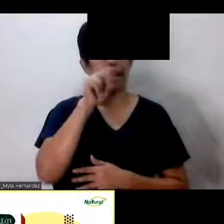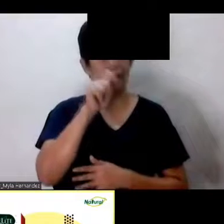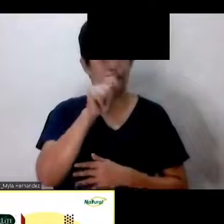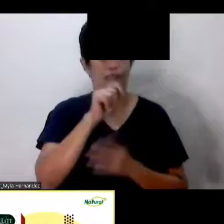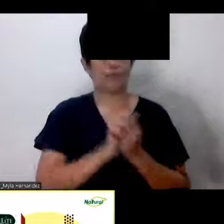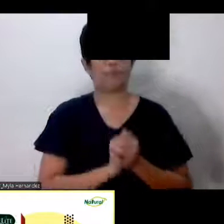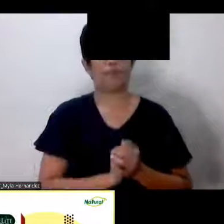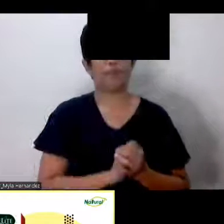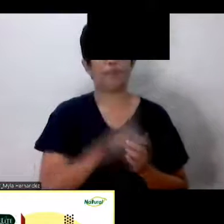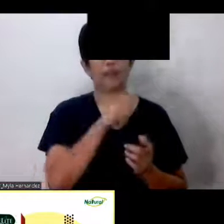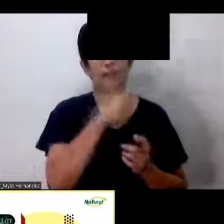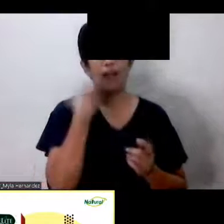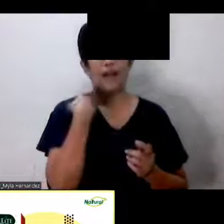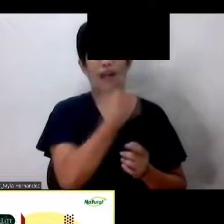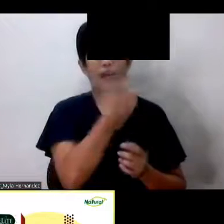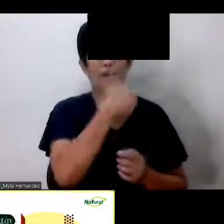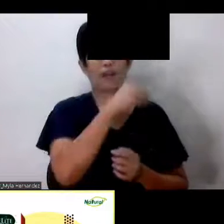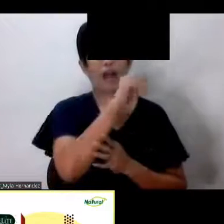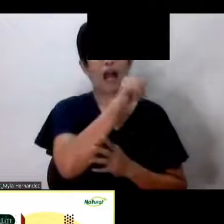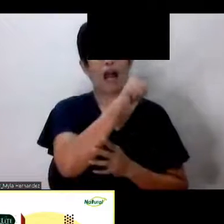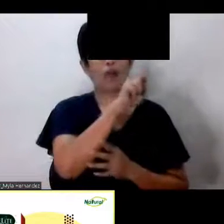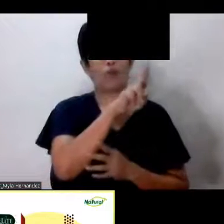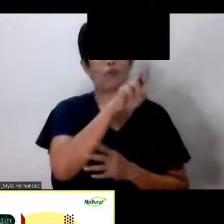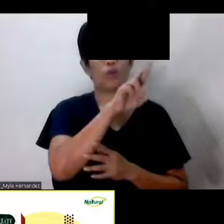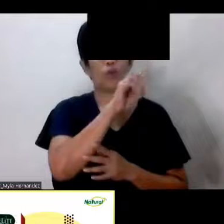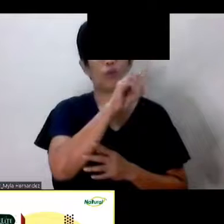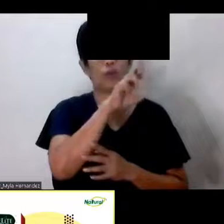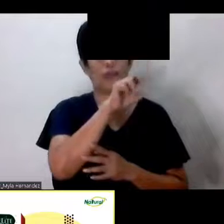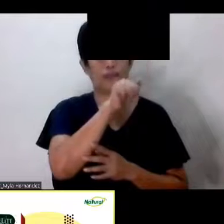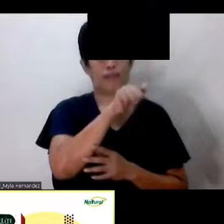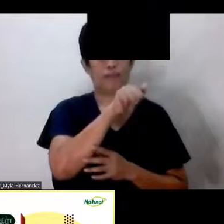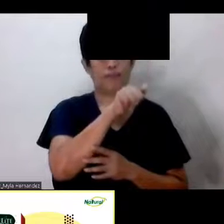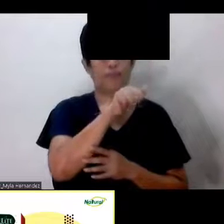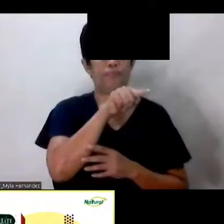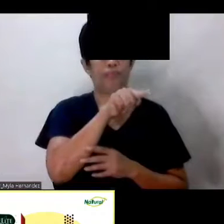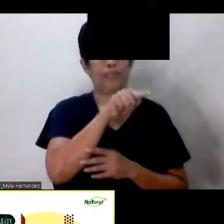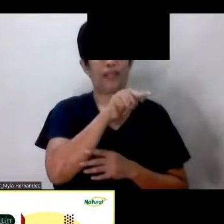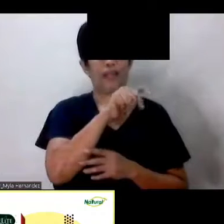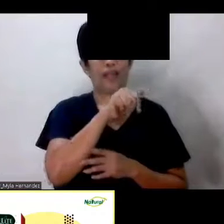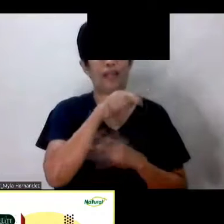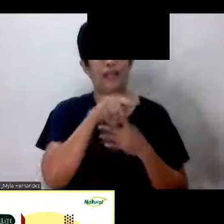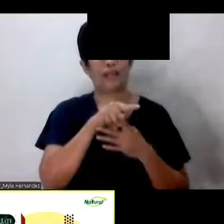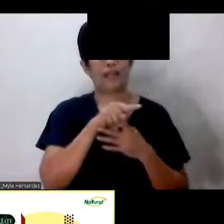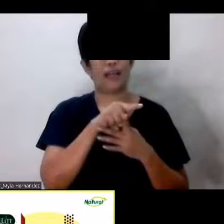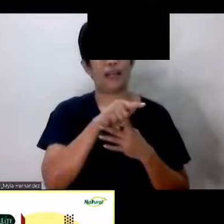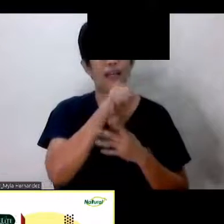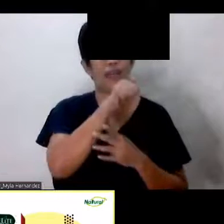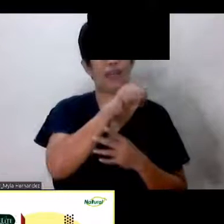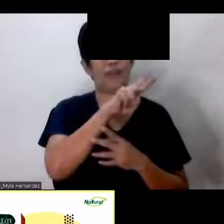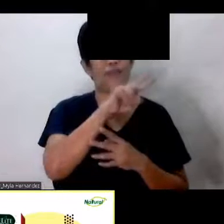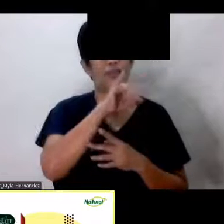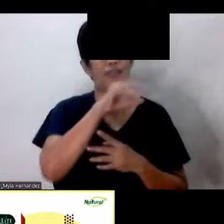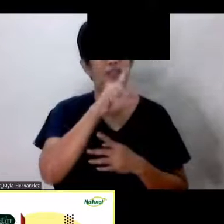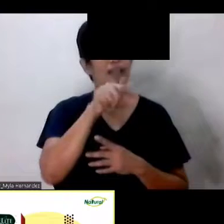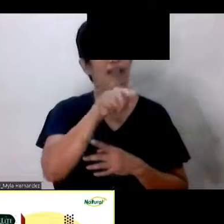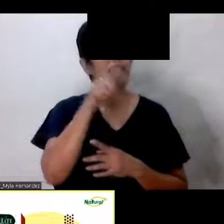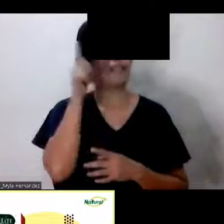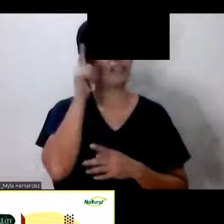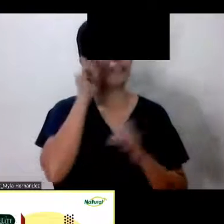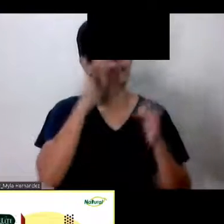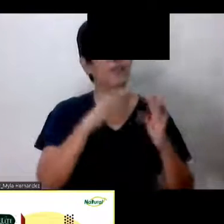Paranaque Avid listener po siya ng Radio Veritas Magandang umaga po sa inyo Okay